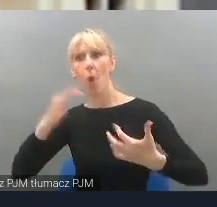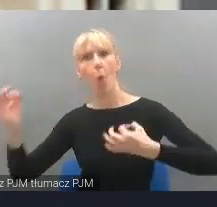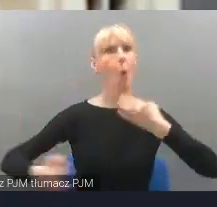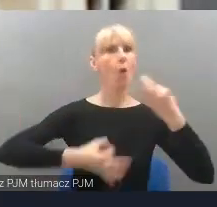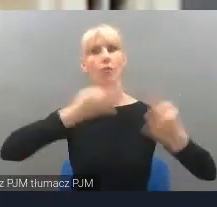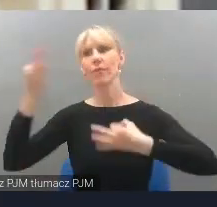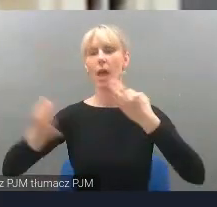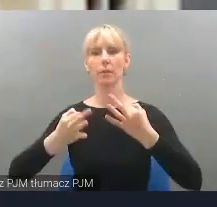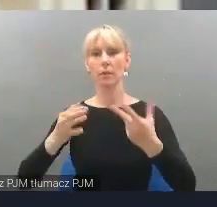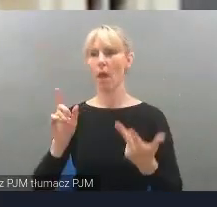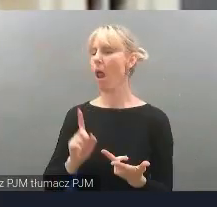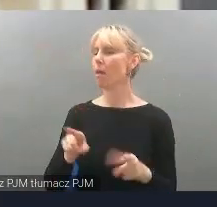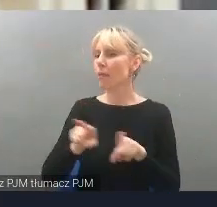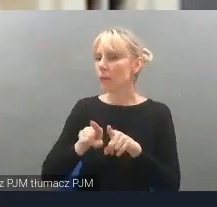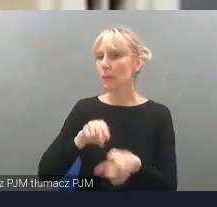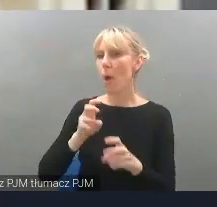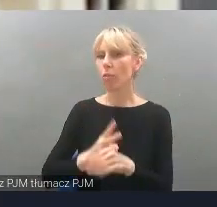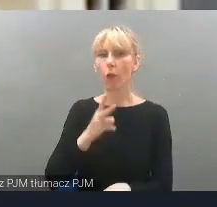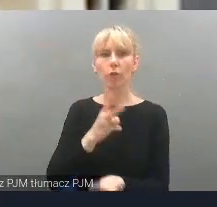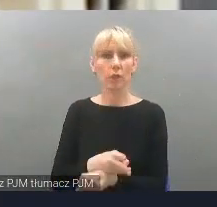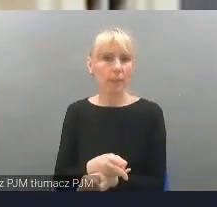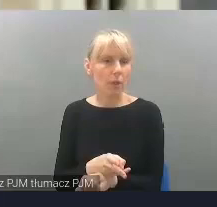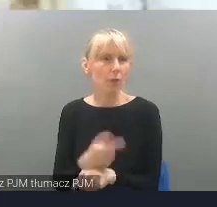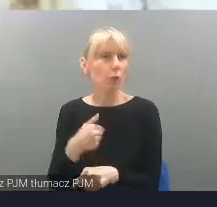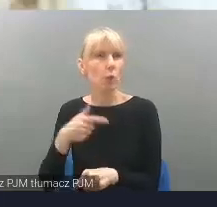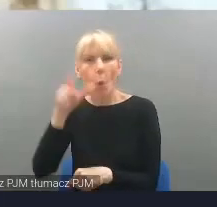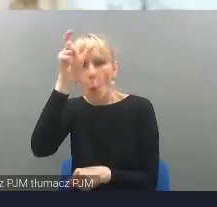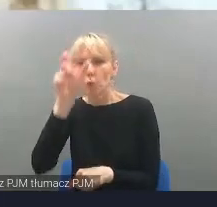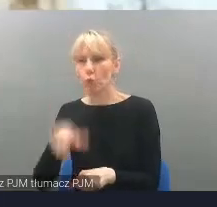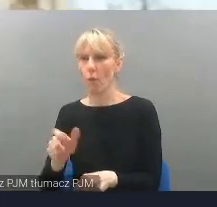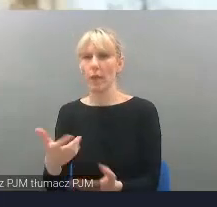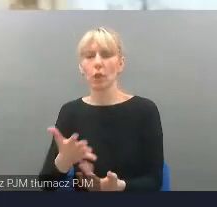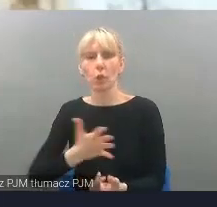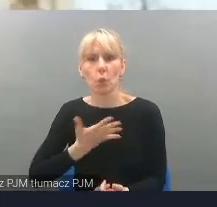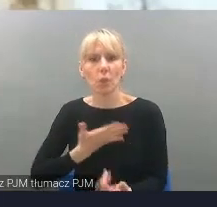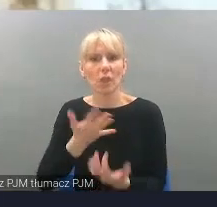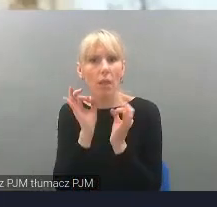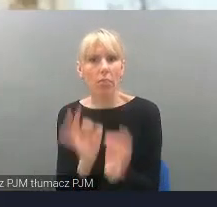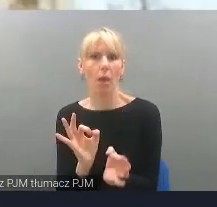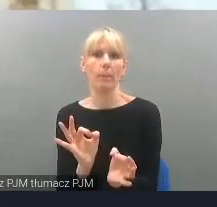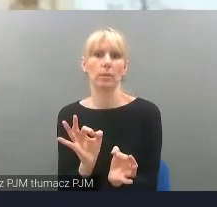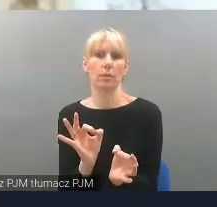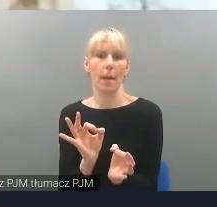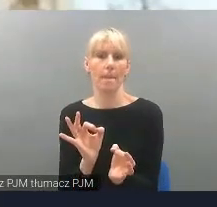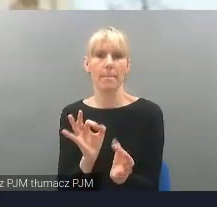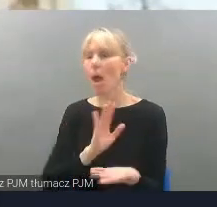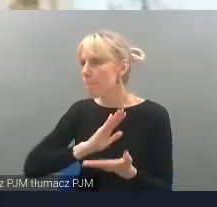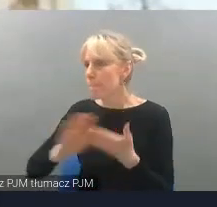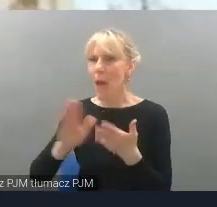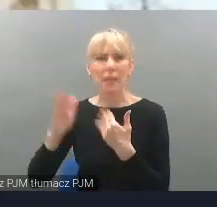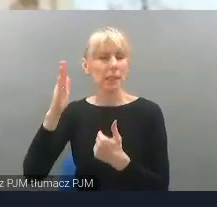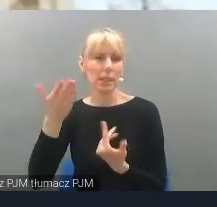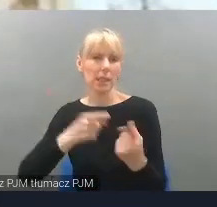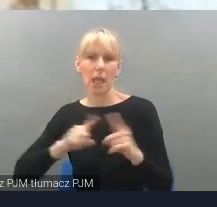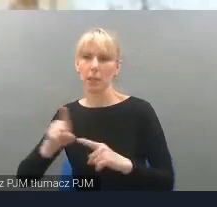ale również o dostępności. Myślę, że dostępność polega na tym, że ludzie czują się dobrze. Bez znaczenia, jaki mają, że tak powiem, światopogląd, czy